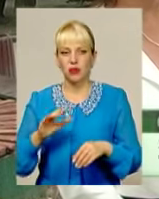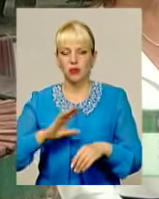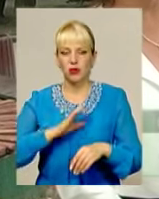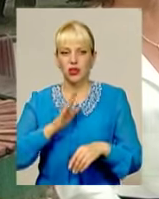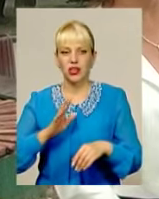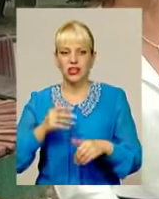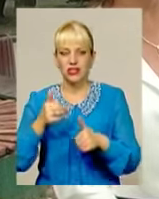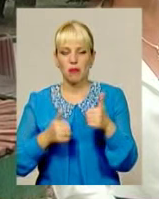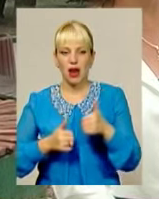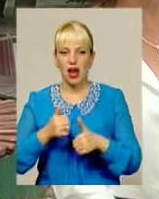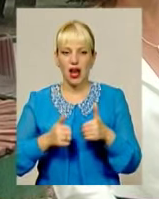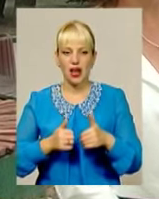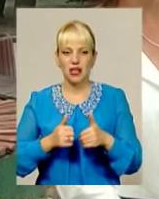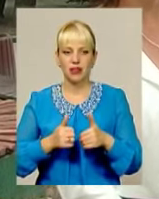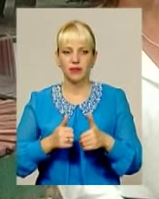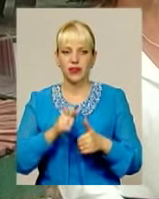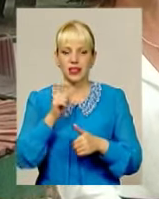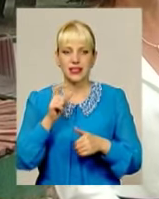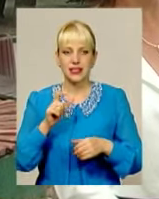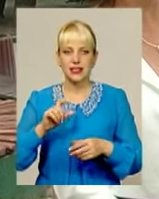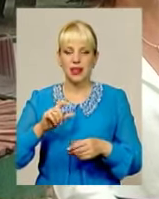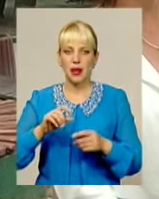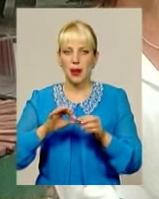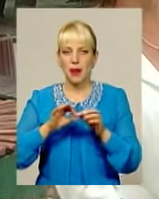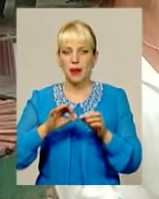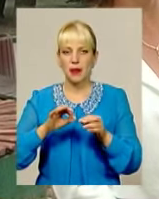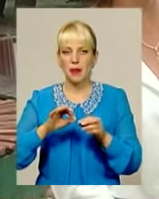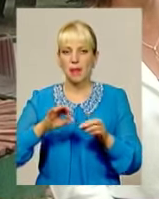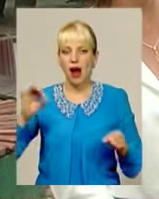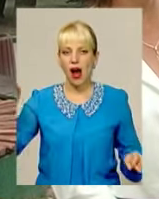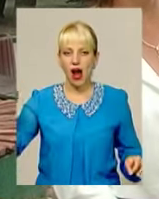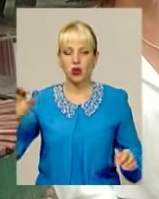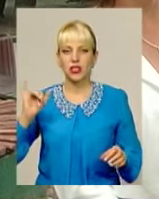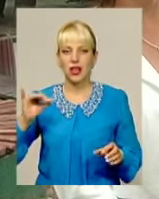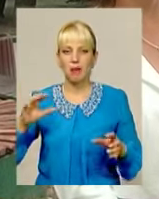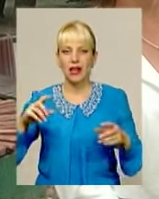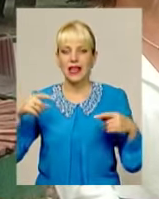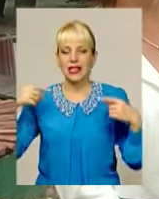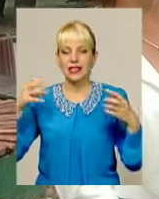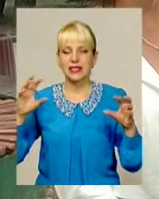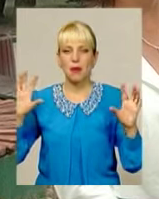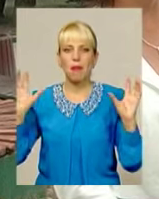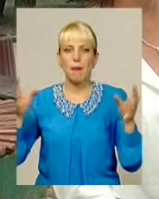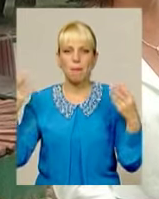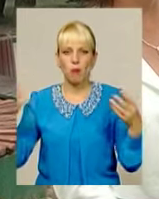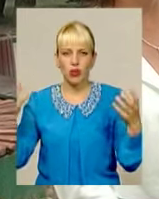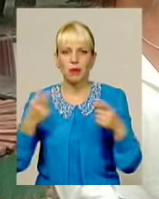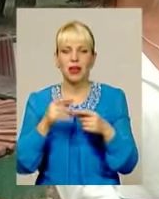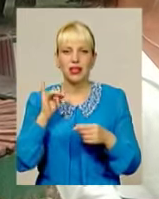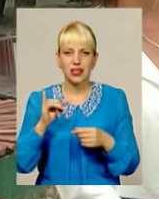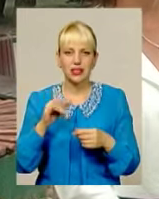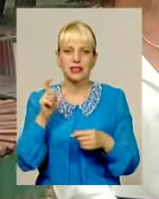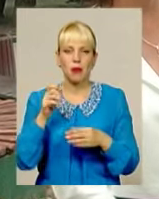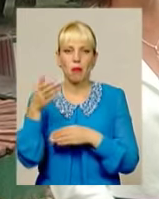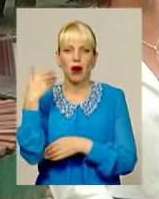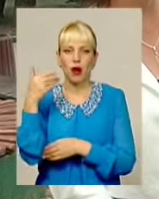змагання з паличками, з батонами, були з помпонами і були з прапорами. Наша команда